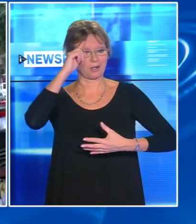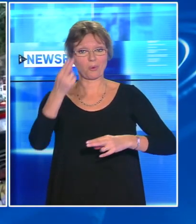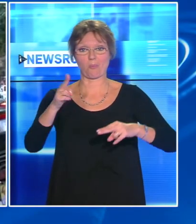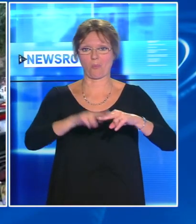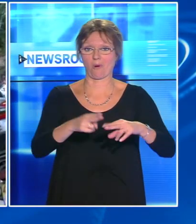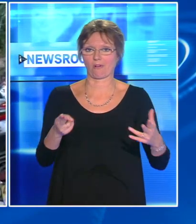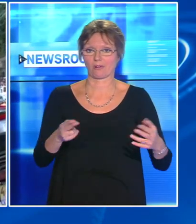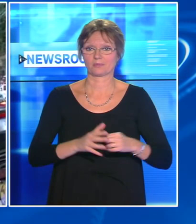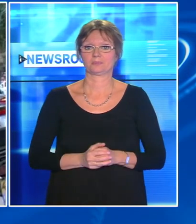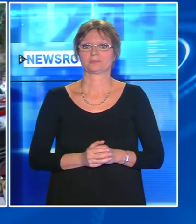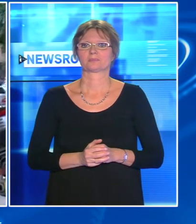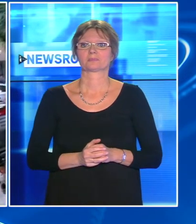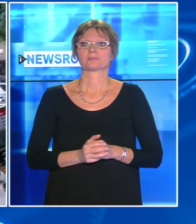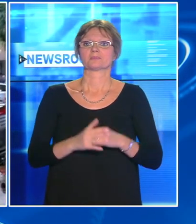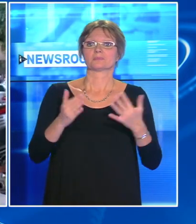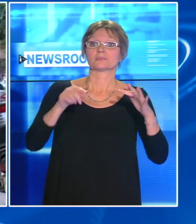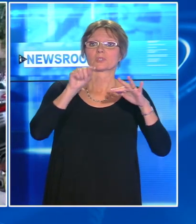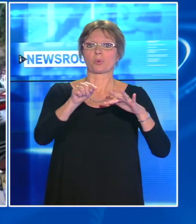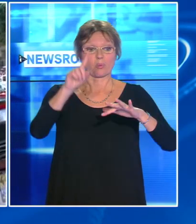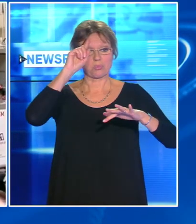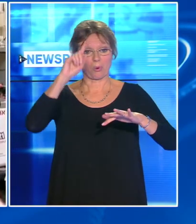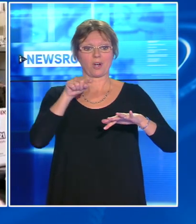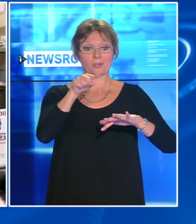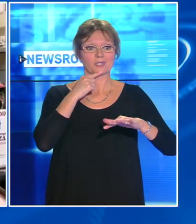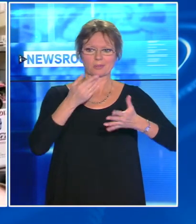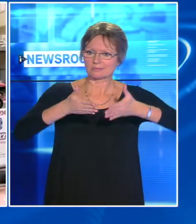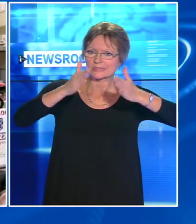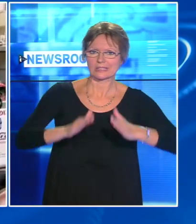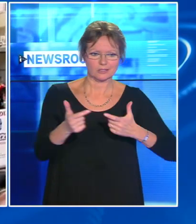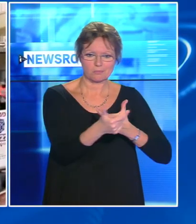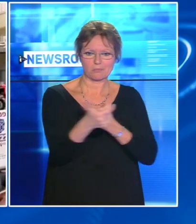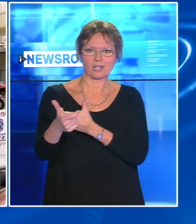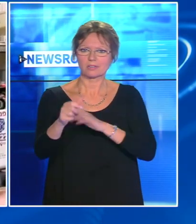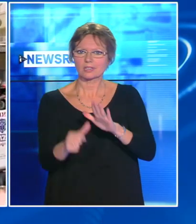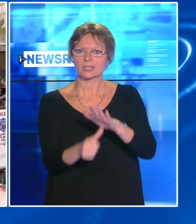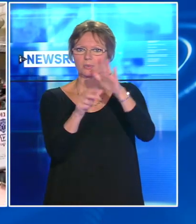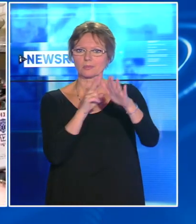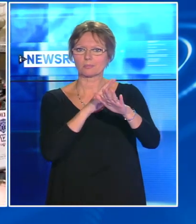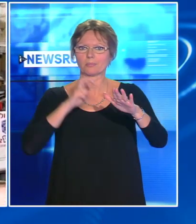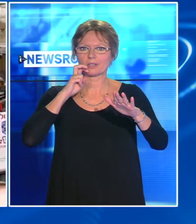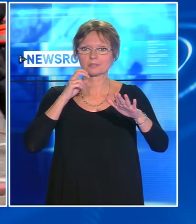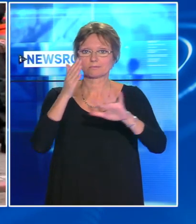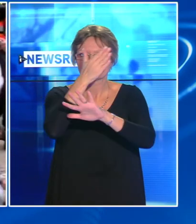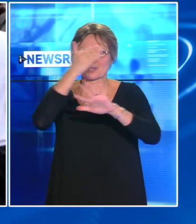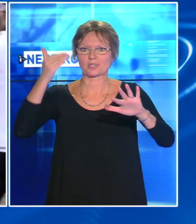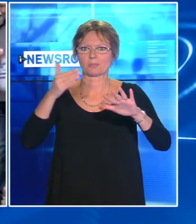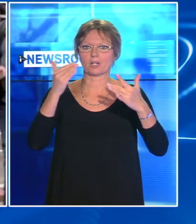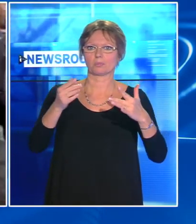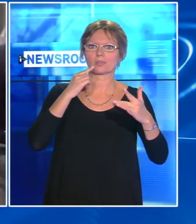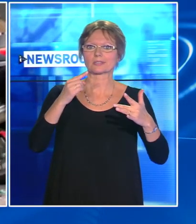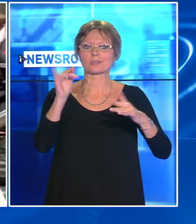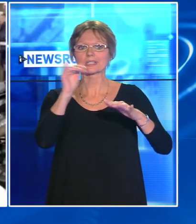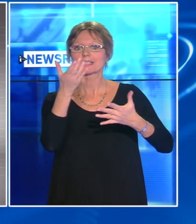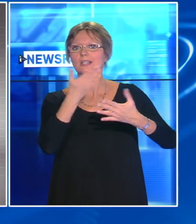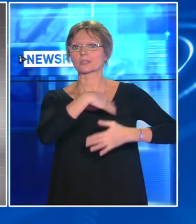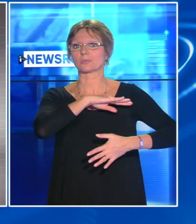pourquoi, s'il y a sept jours, cet homme a décidé de semer la terreur à Tel Aviv. Aucune organisation palestinienne ni Daesh n'a pour l'instant toujours revendiqué